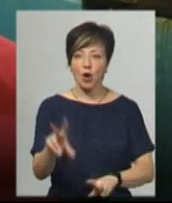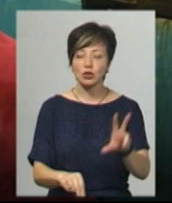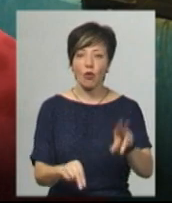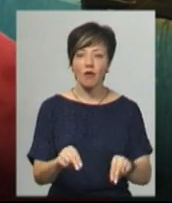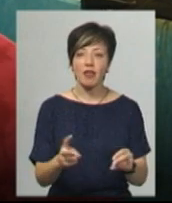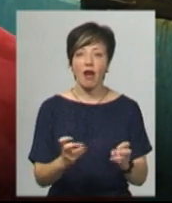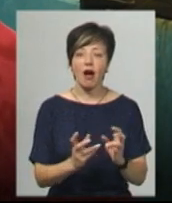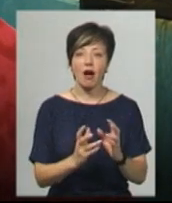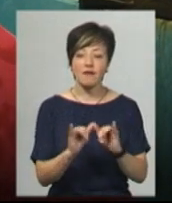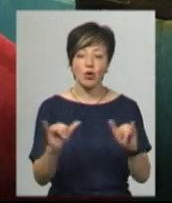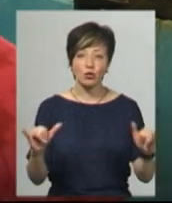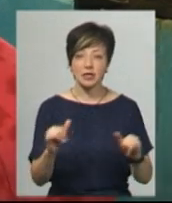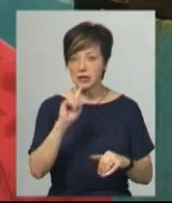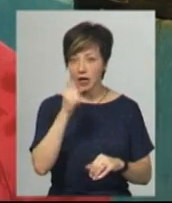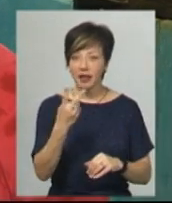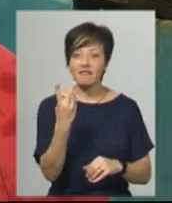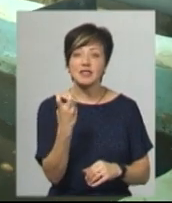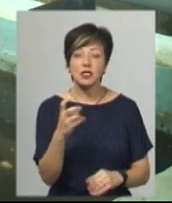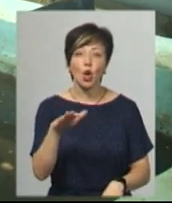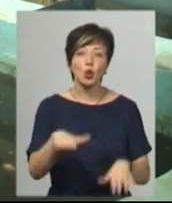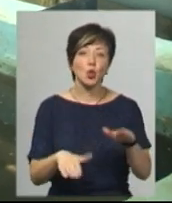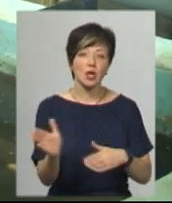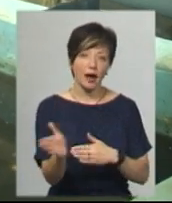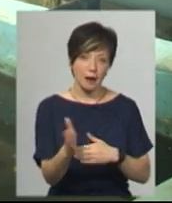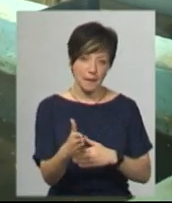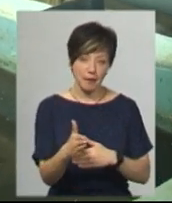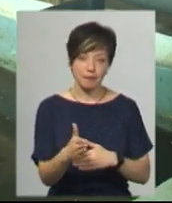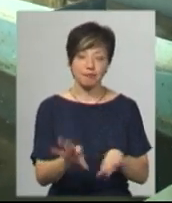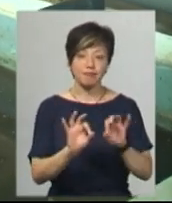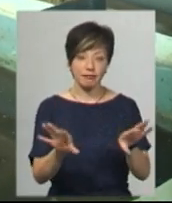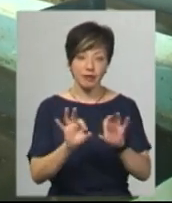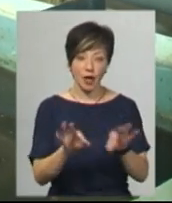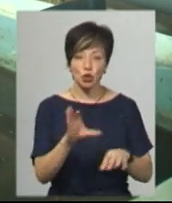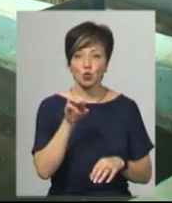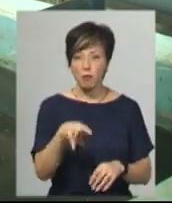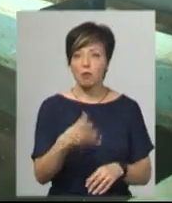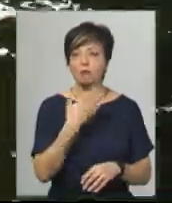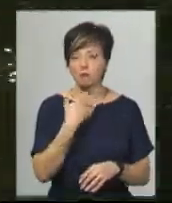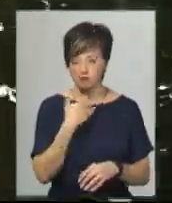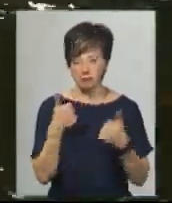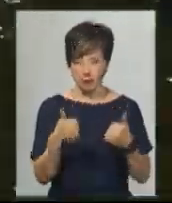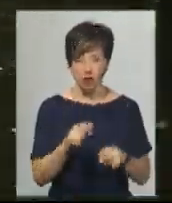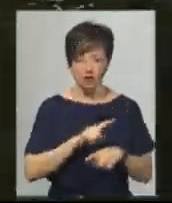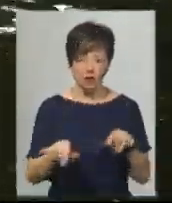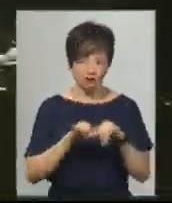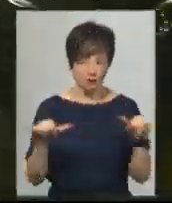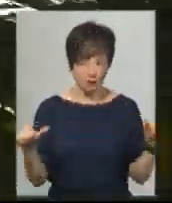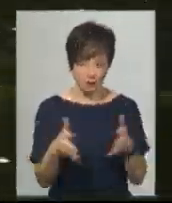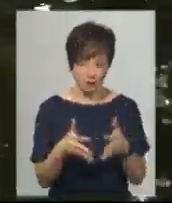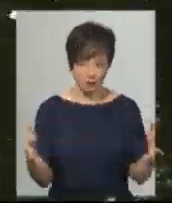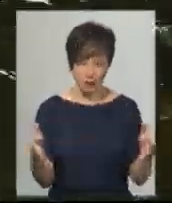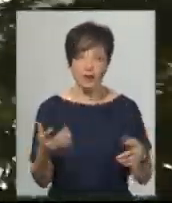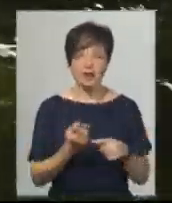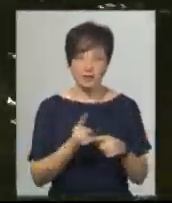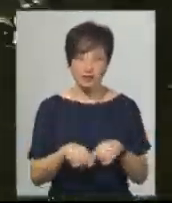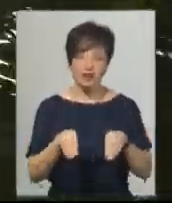рік біля 200 тонн риби. Зі слів технологів, сумів гарний апетит, і вони швидко ростуть. За ці якості і вирішили в